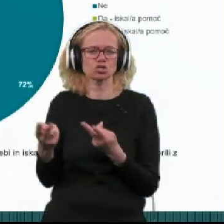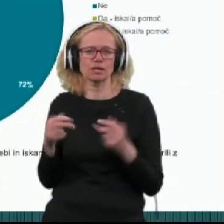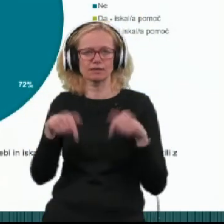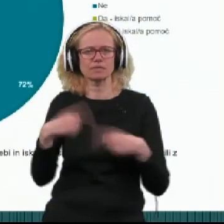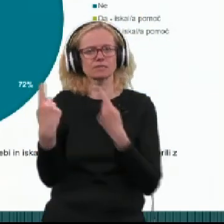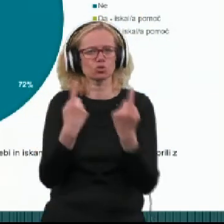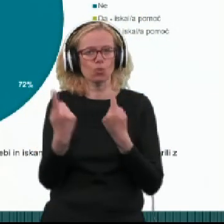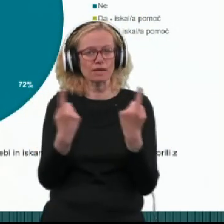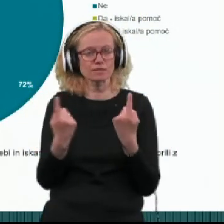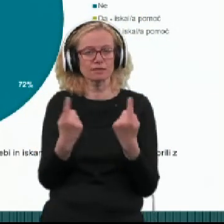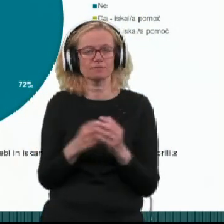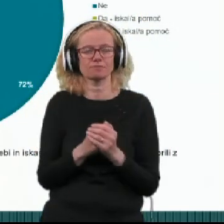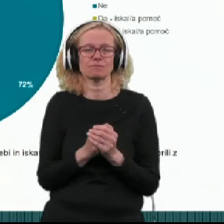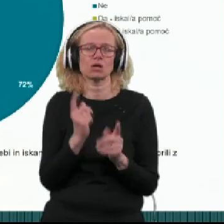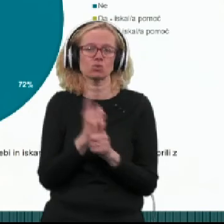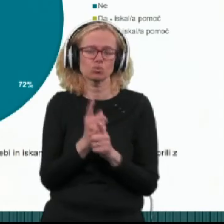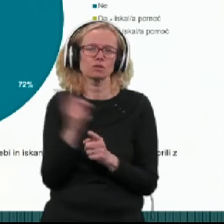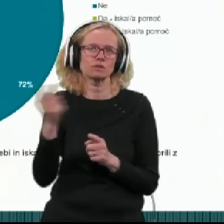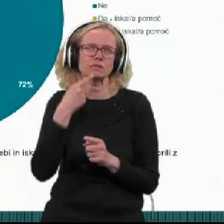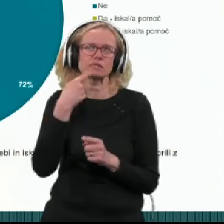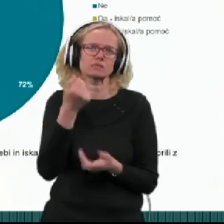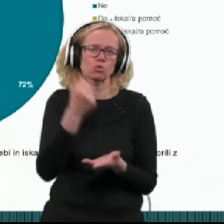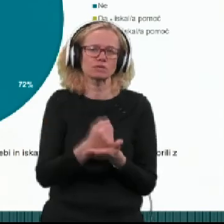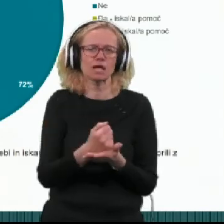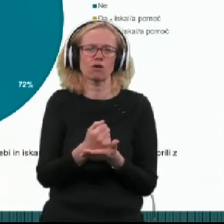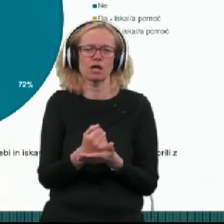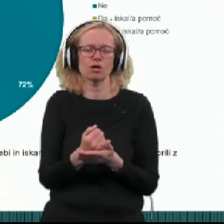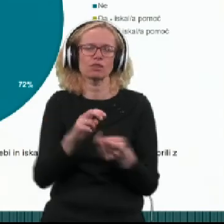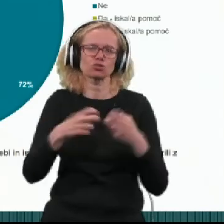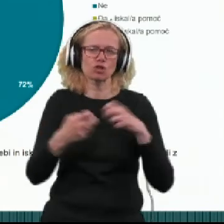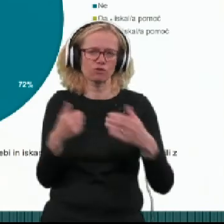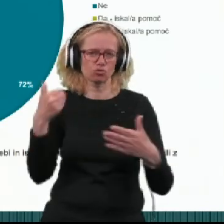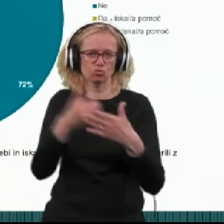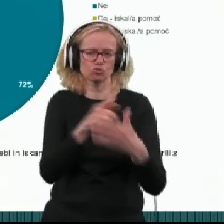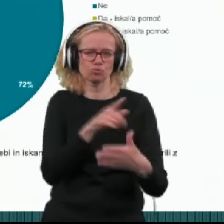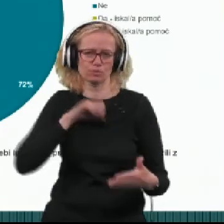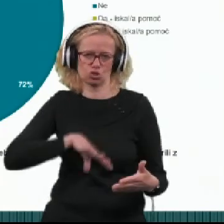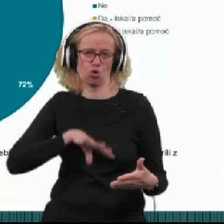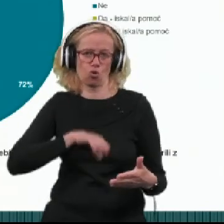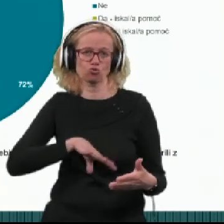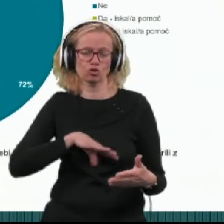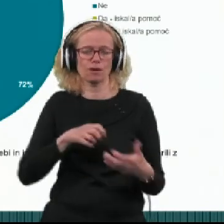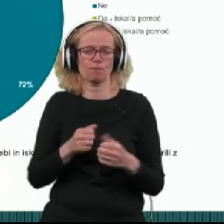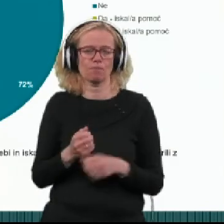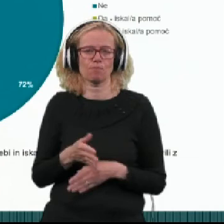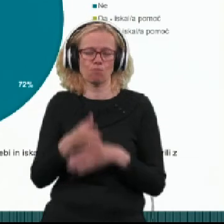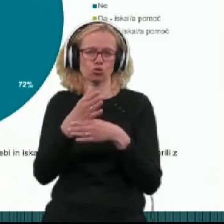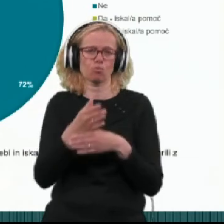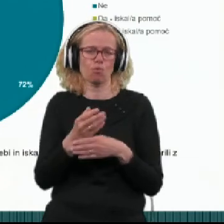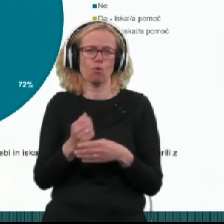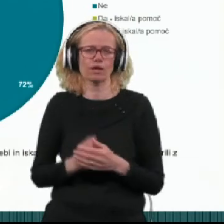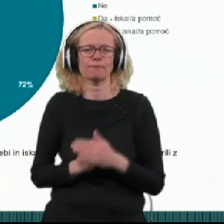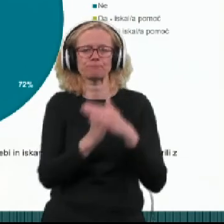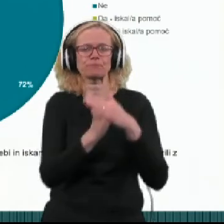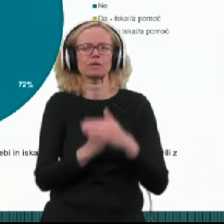Poleg tega pa izpostavljajo tudi težave z dostopnostjo do psihološke podpore. Pri tem velja izpostavljati